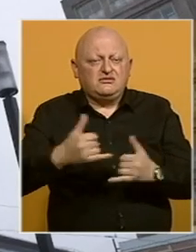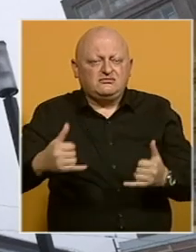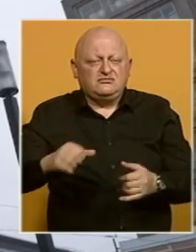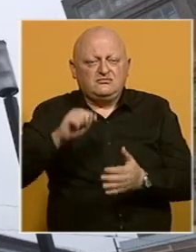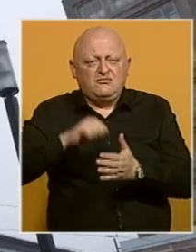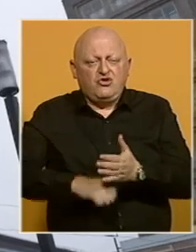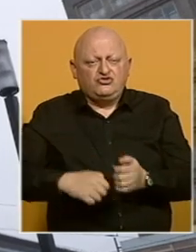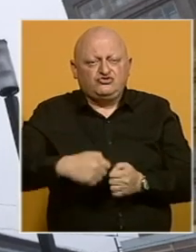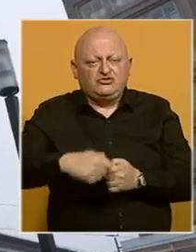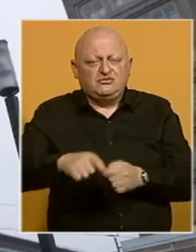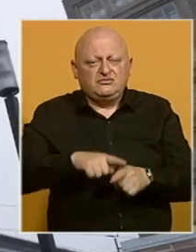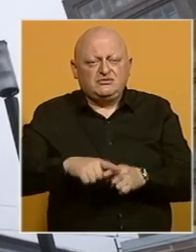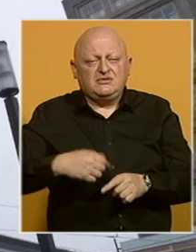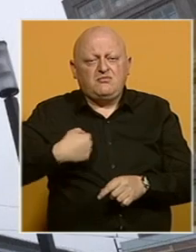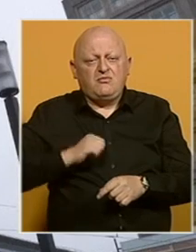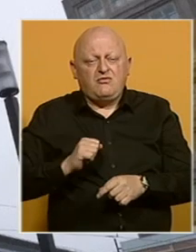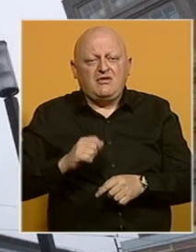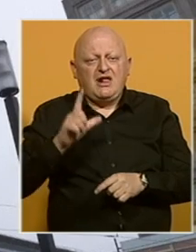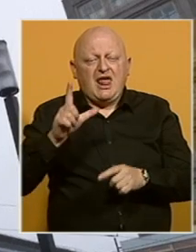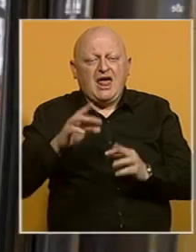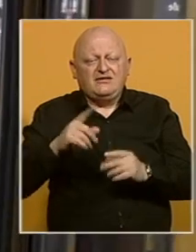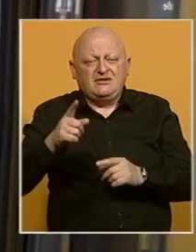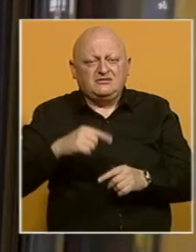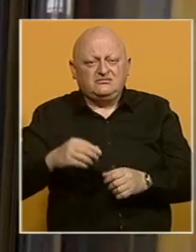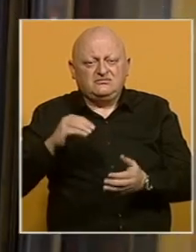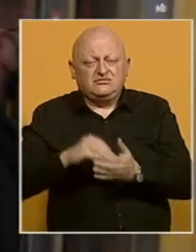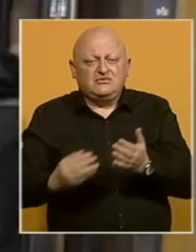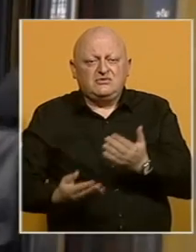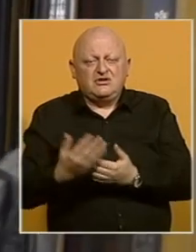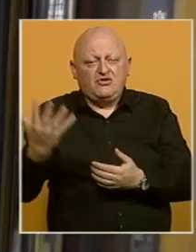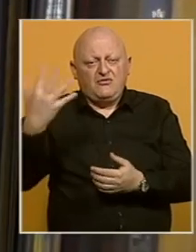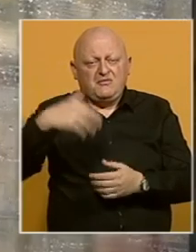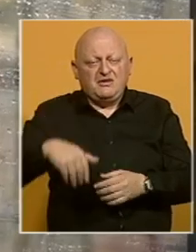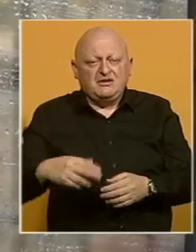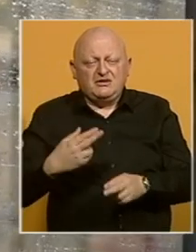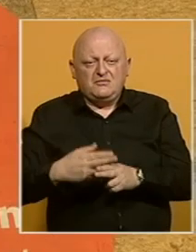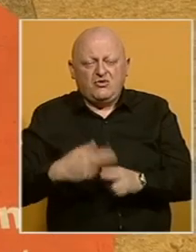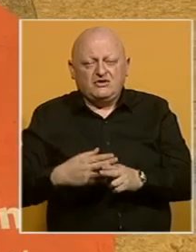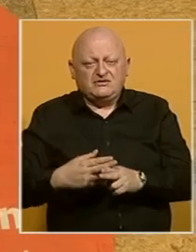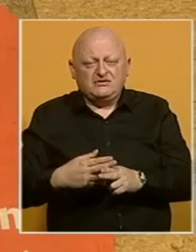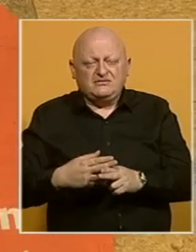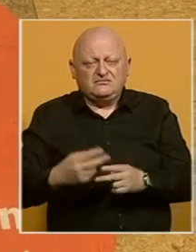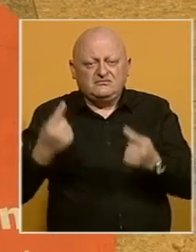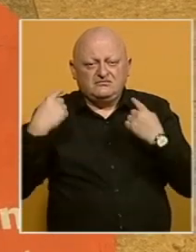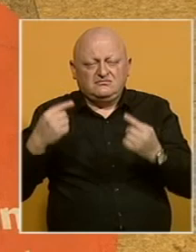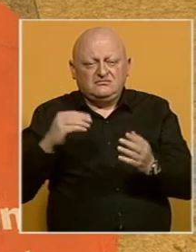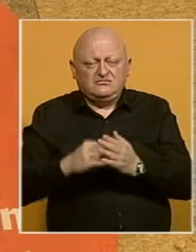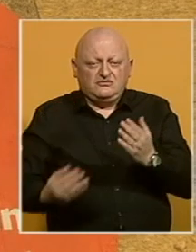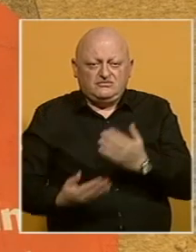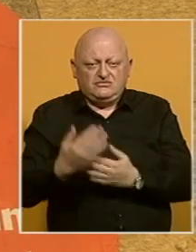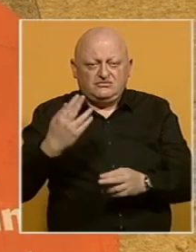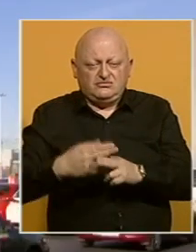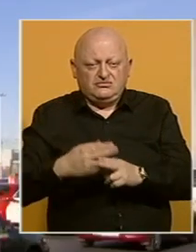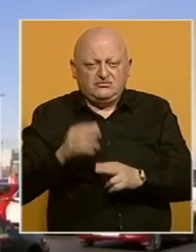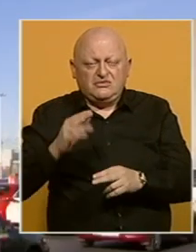Poštravanje mjera najavljuju i poljske vlasti jer je danas zabilježeno novih 5000 slučajeva zaraze. Rekordan broj novo zaraženih